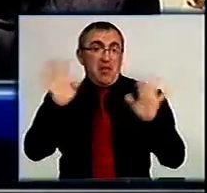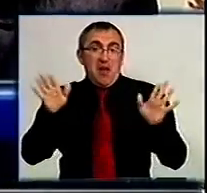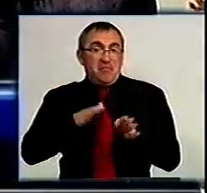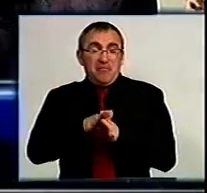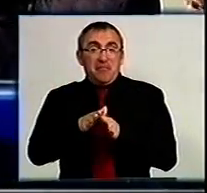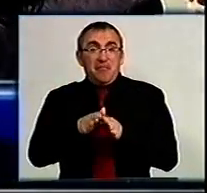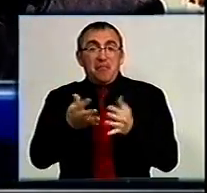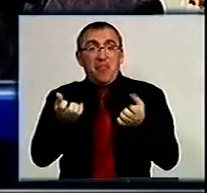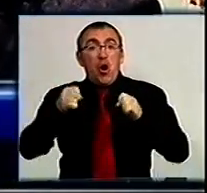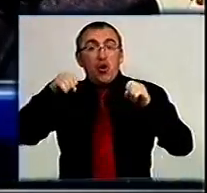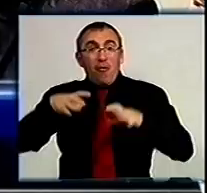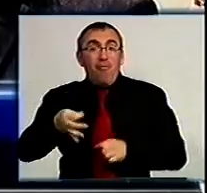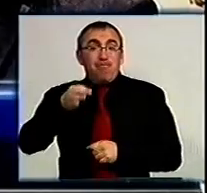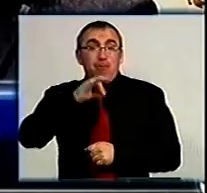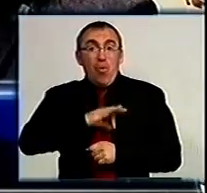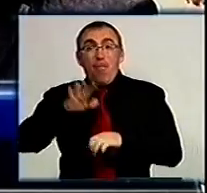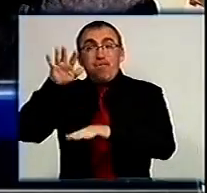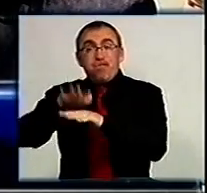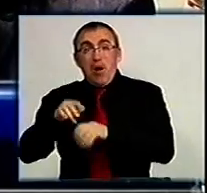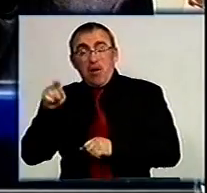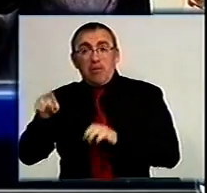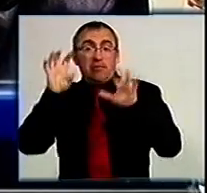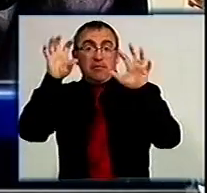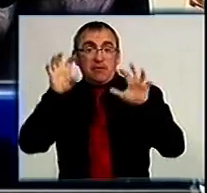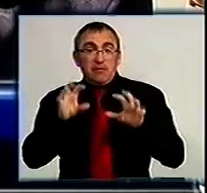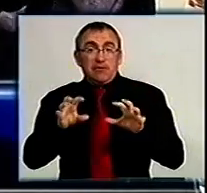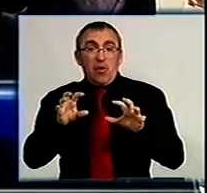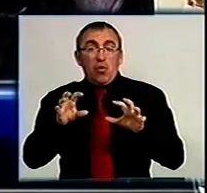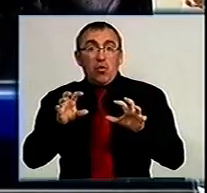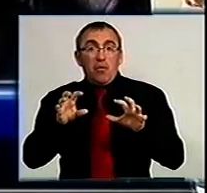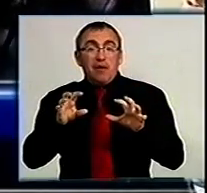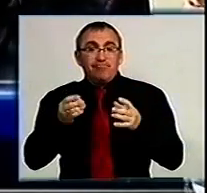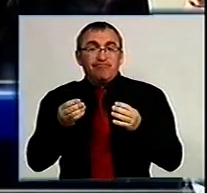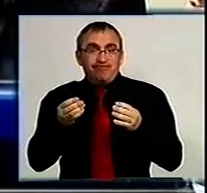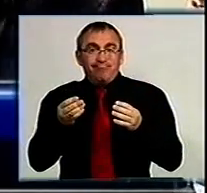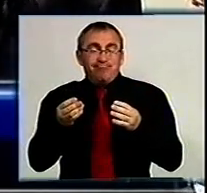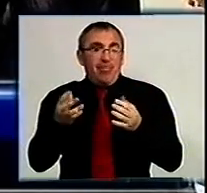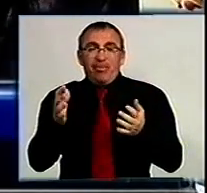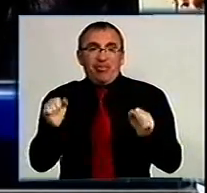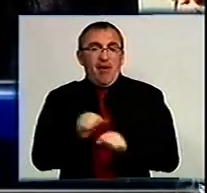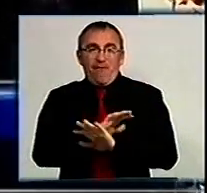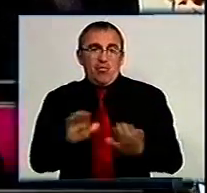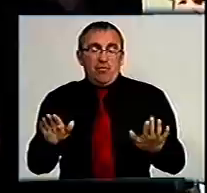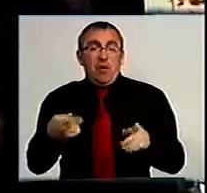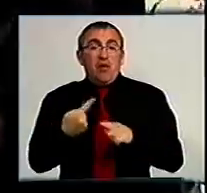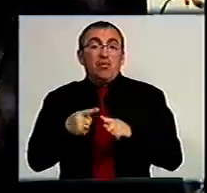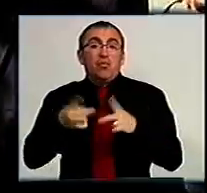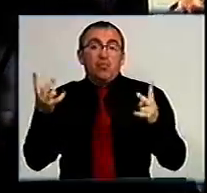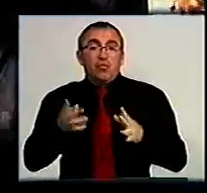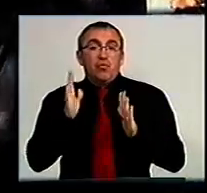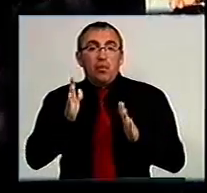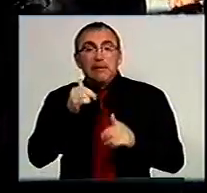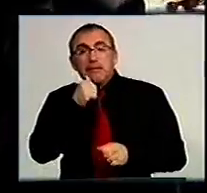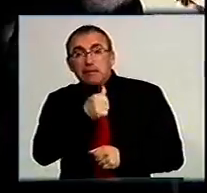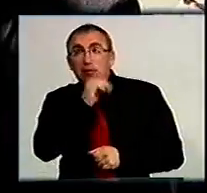Приймати рішення в пользу банку з законними средствами невозможно. Тому це можна зробити тільки в